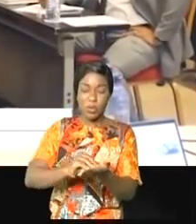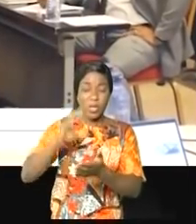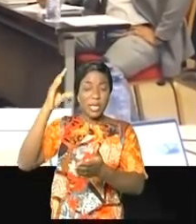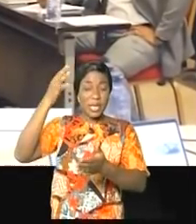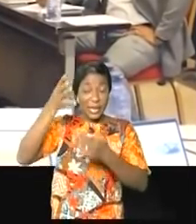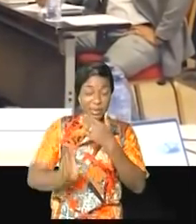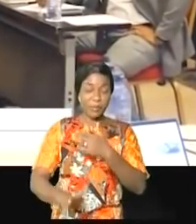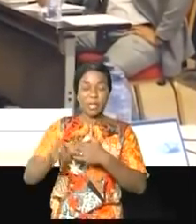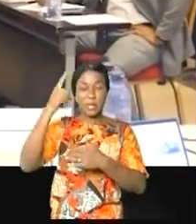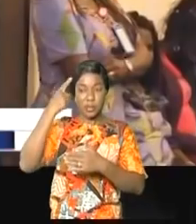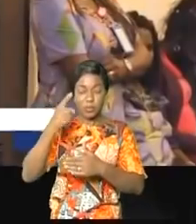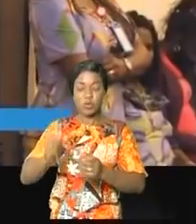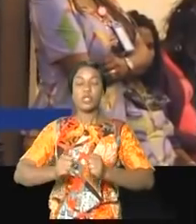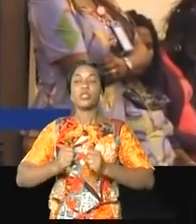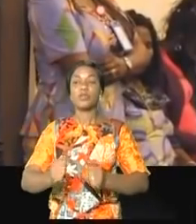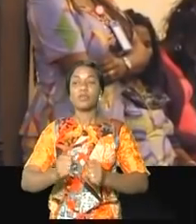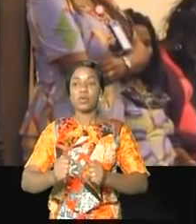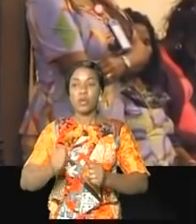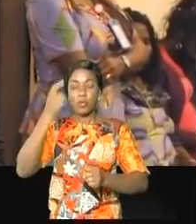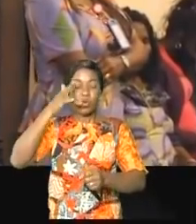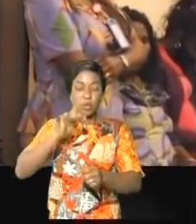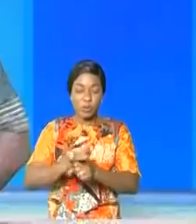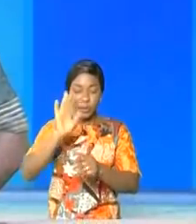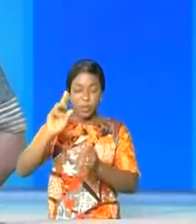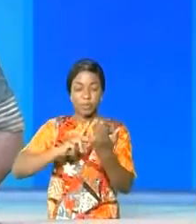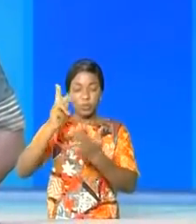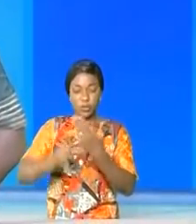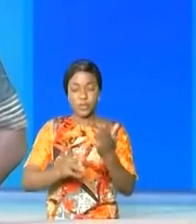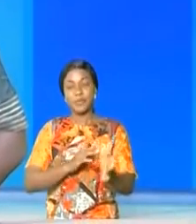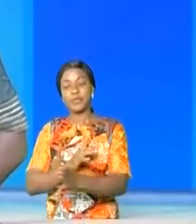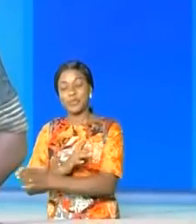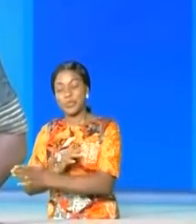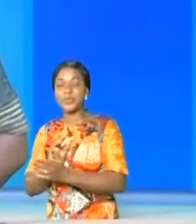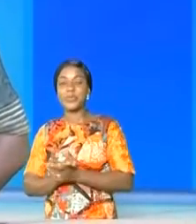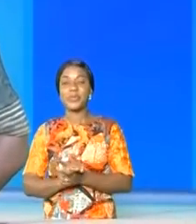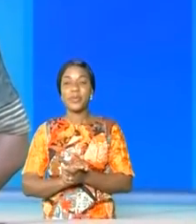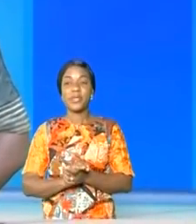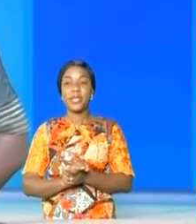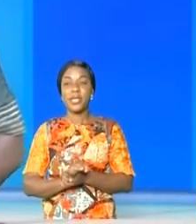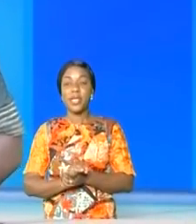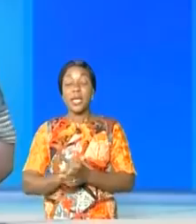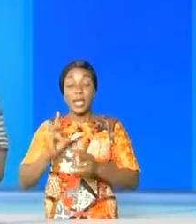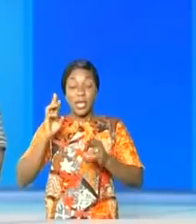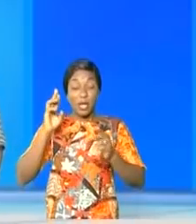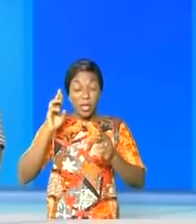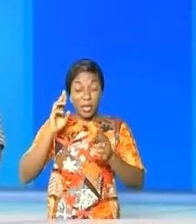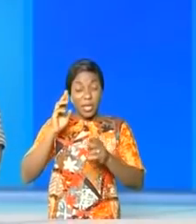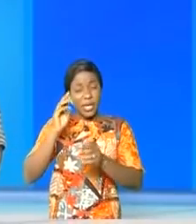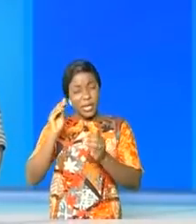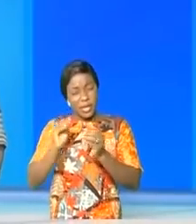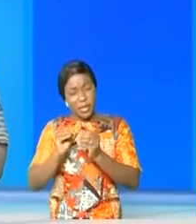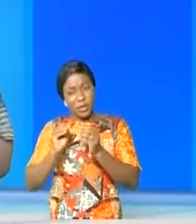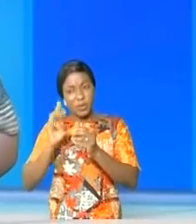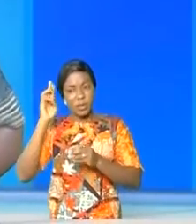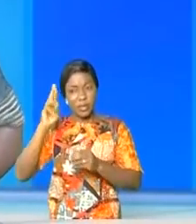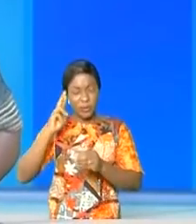pour les efforts consentis dans les étudiants de ce projet. Une matinée de réflexion sur la participation de la femme dans